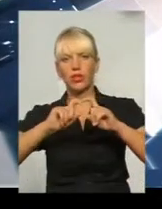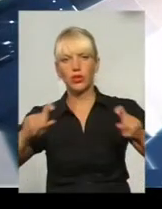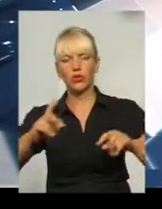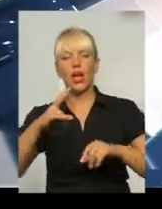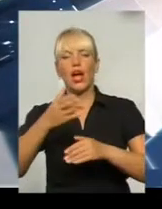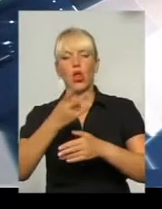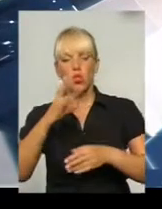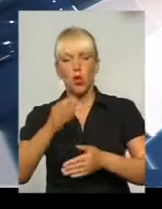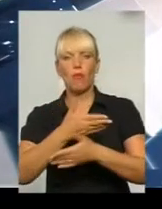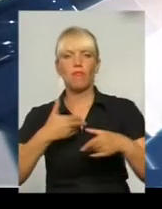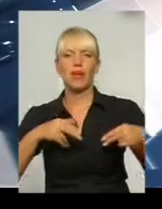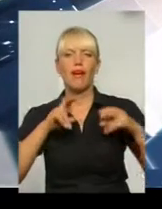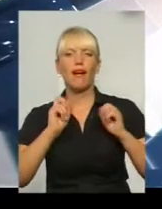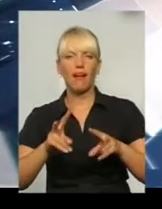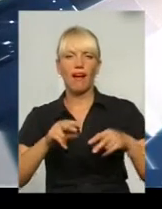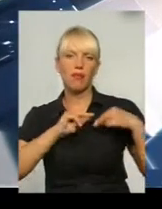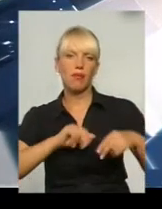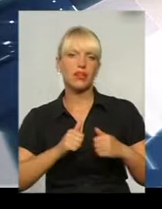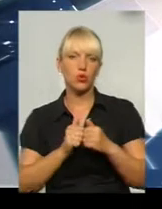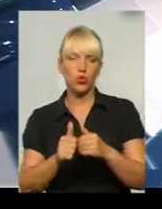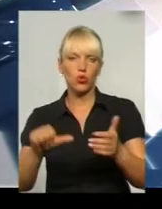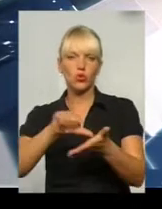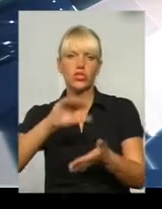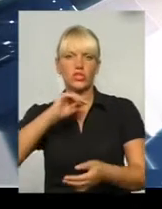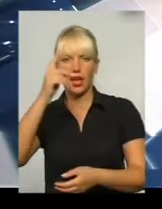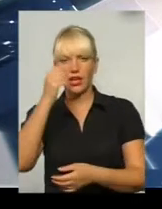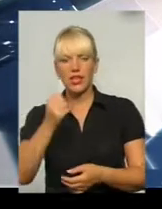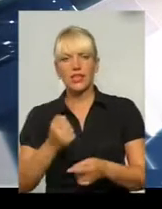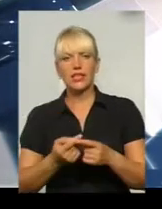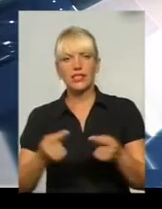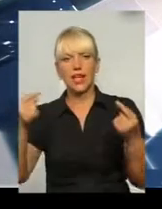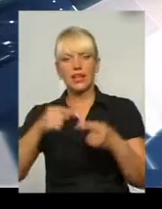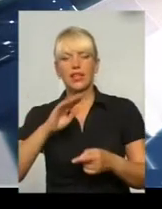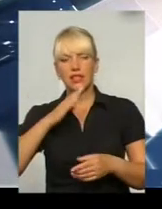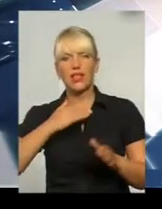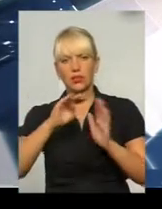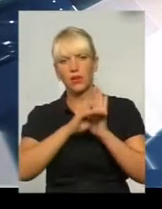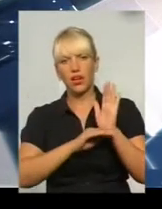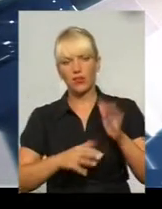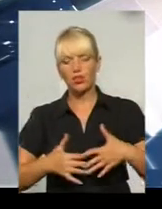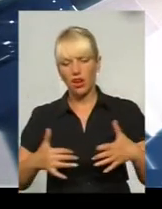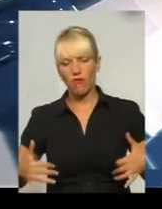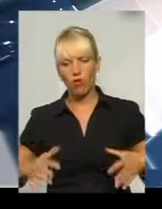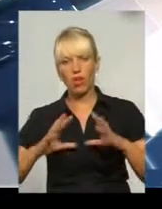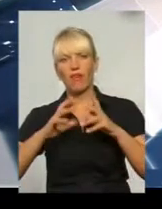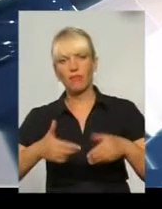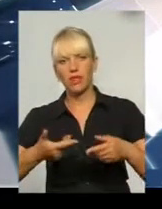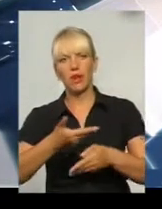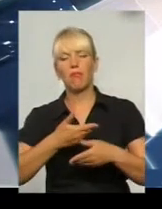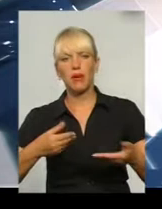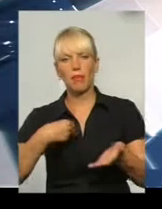зустрічається Согласно нас і Саврана Аквартами Животного Міра, ми закупаємо